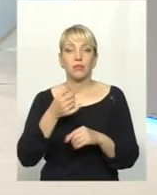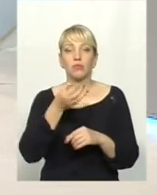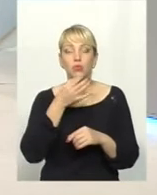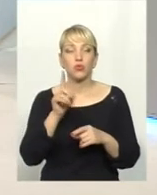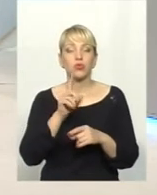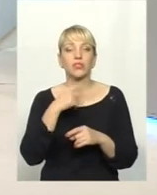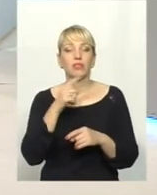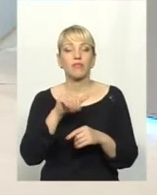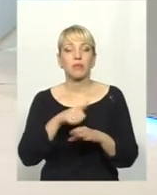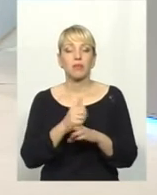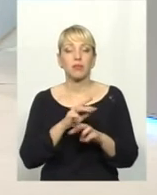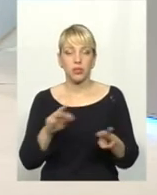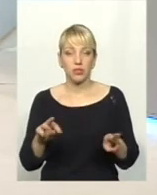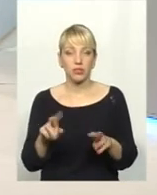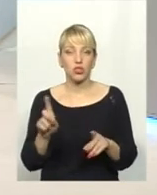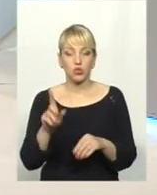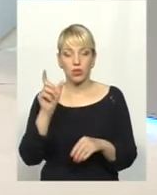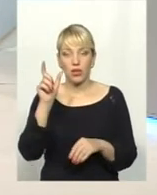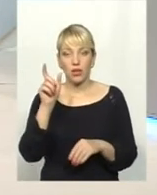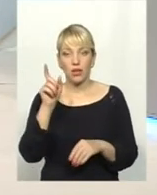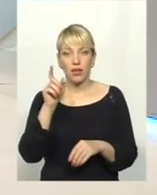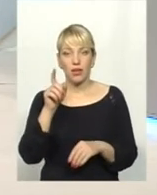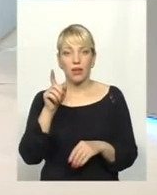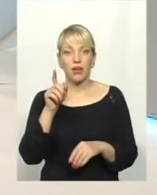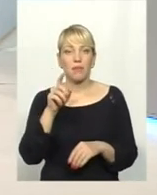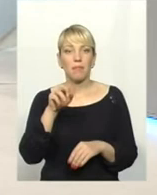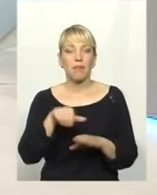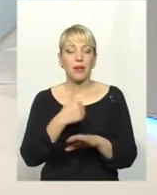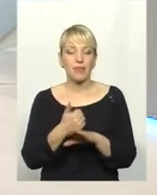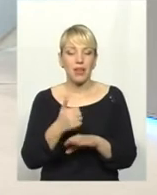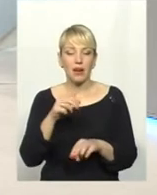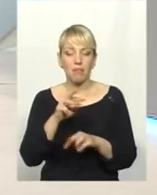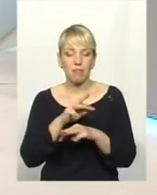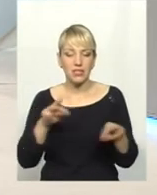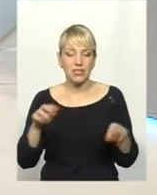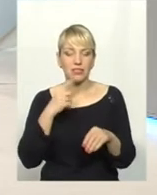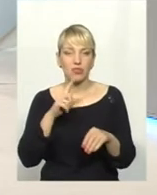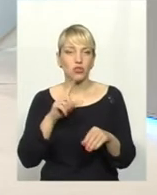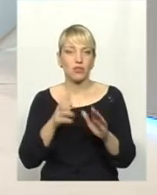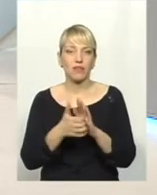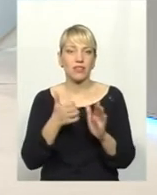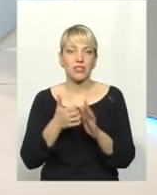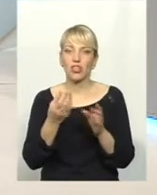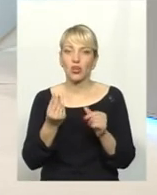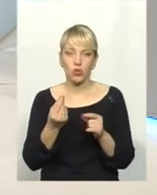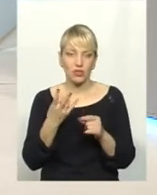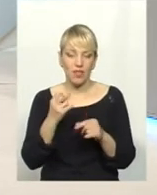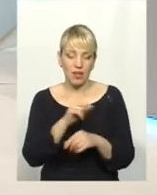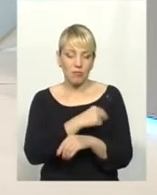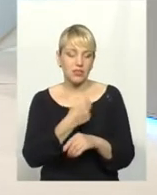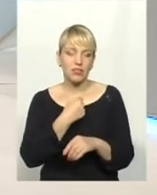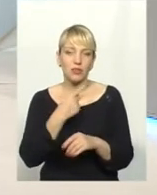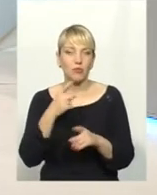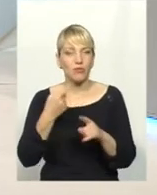мій сказав, що він піддав сумніву, що коштів не вистачає на медицину, я давно це говорю, я бачив розрахунки в